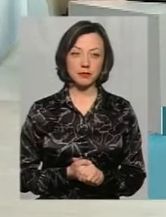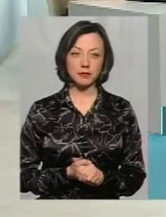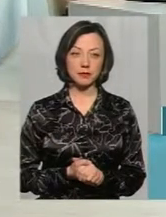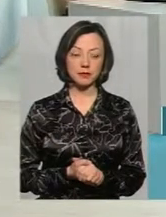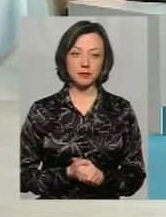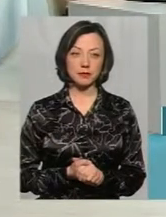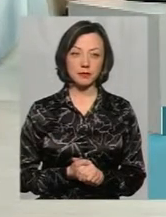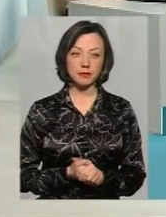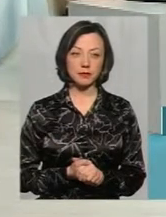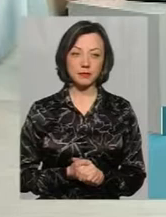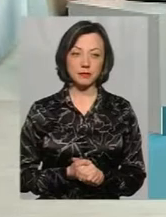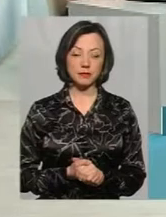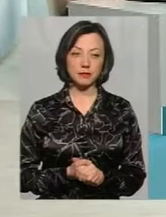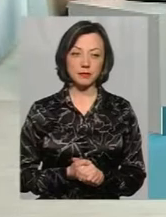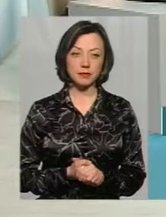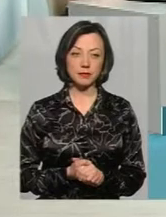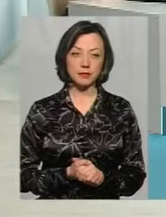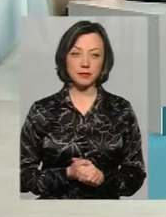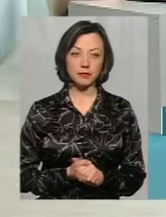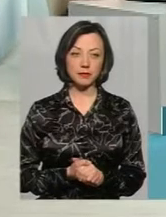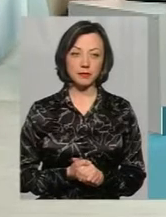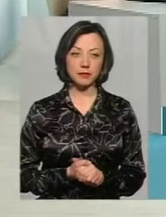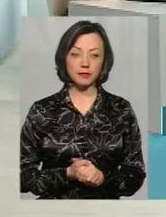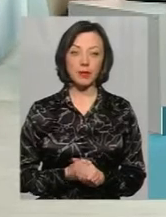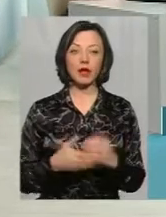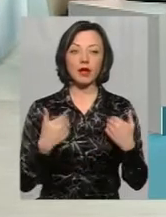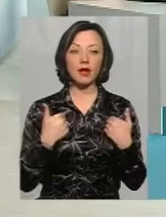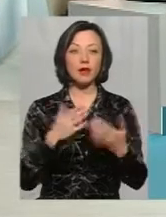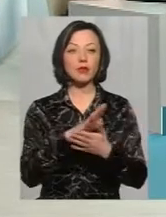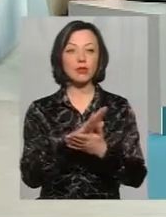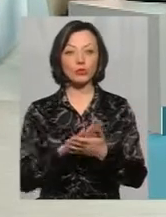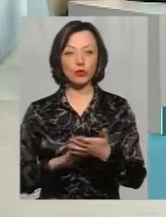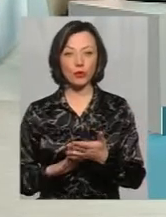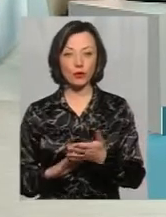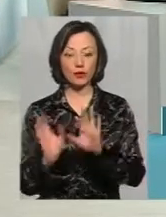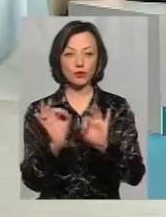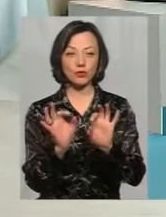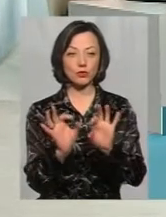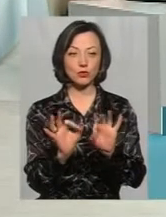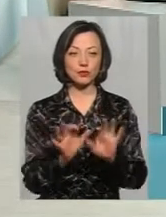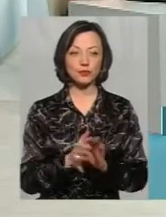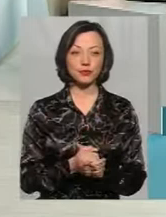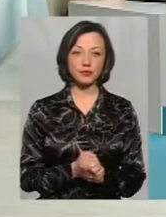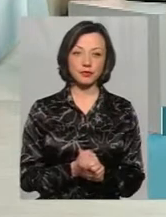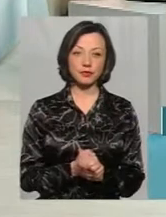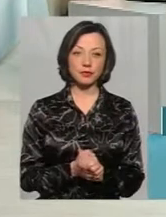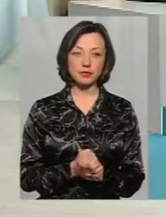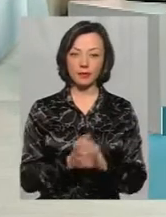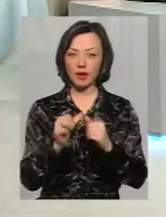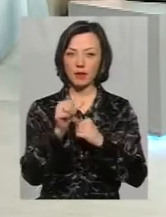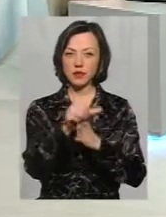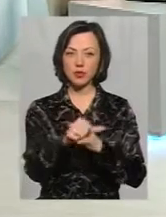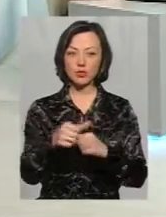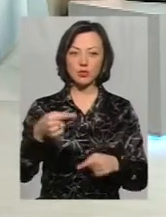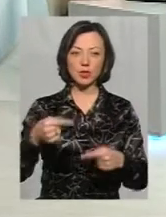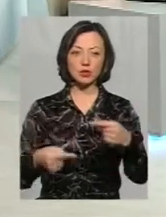Алло? Немає дзвінка, напевно. Можна продовжити. Будь ласка. Я абстрагуюся від дискусії,